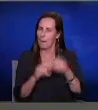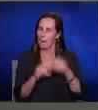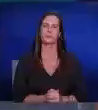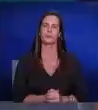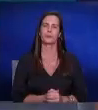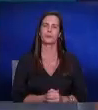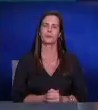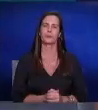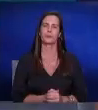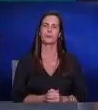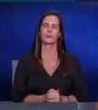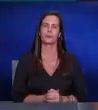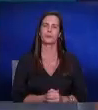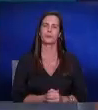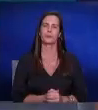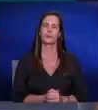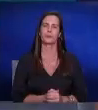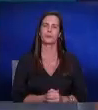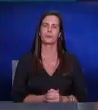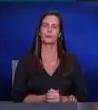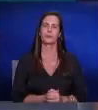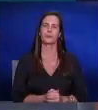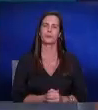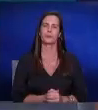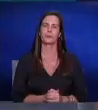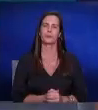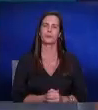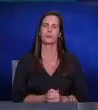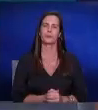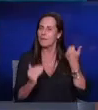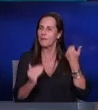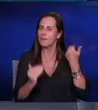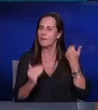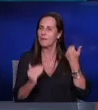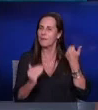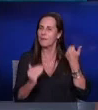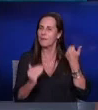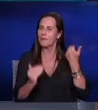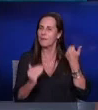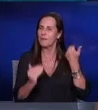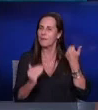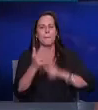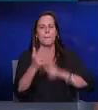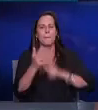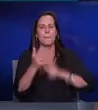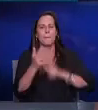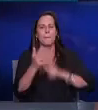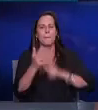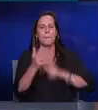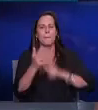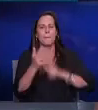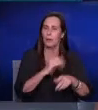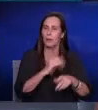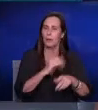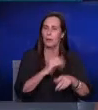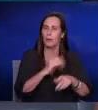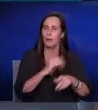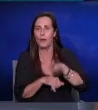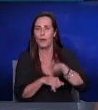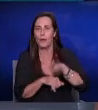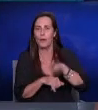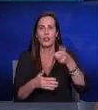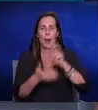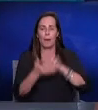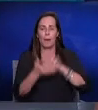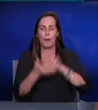הגרפים האלה שמראים איך לפני העלה של מס רכישה המשקיעים רצים לקנות איך בזמן שהמס גבוה והם חוששים מאוד צעדים